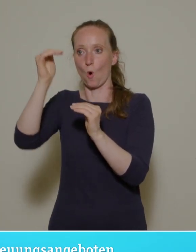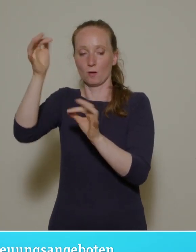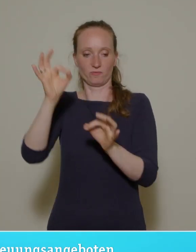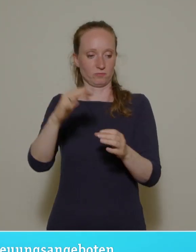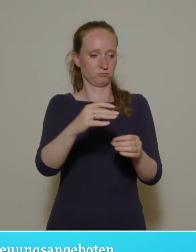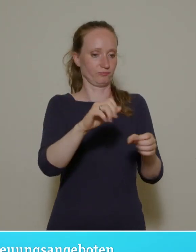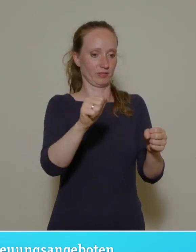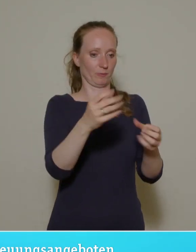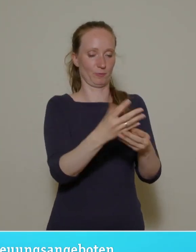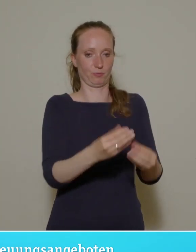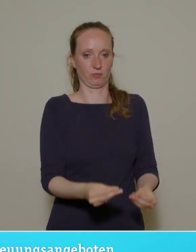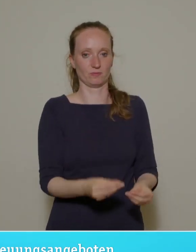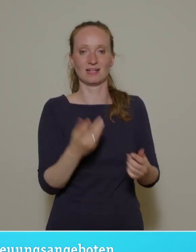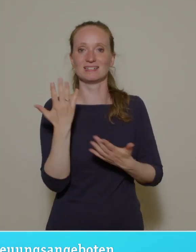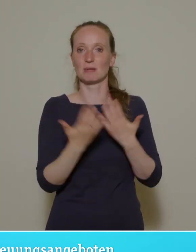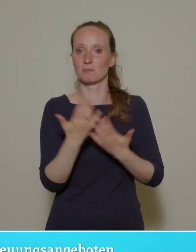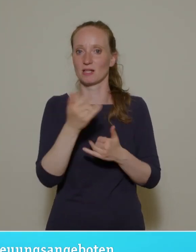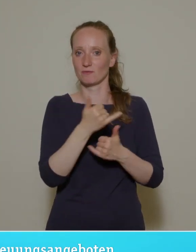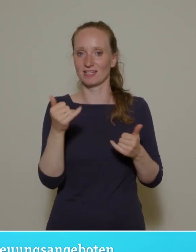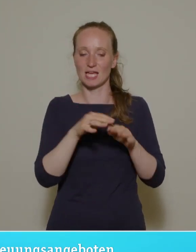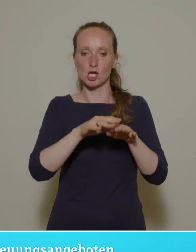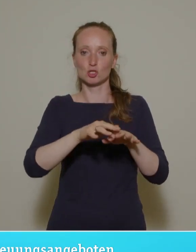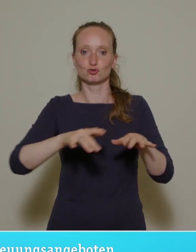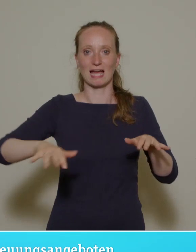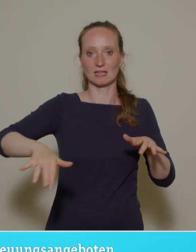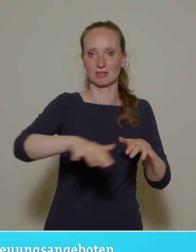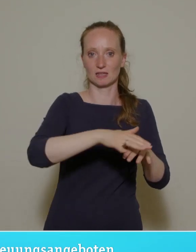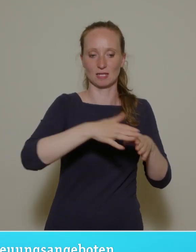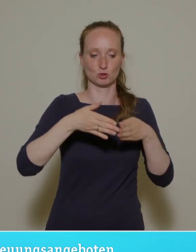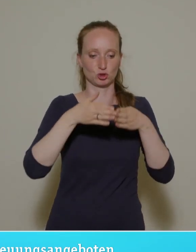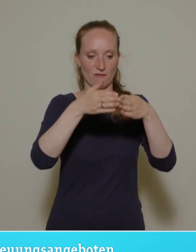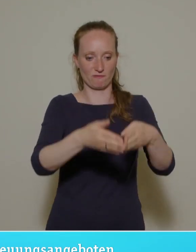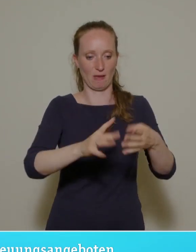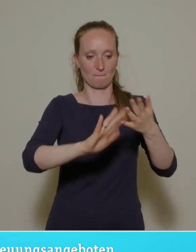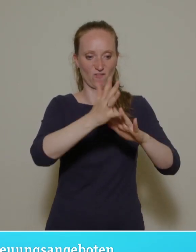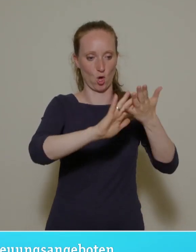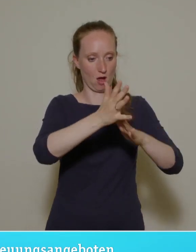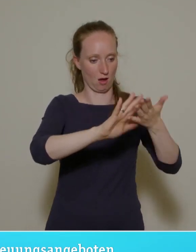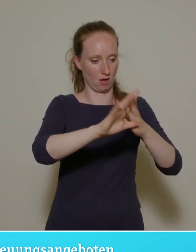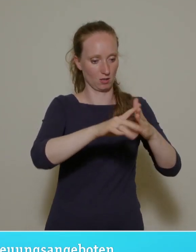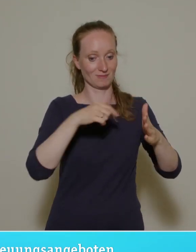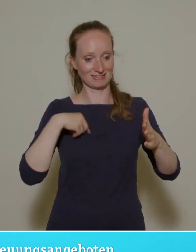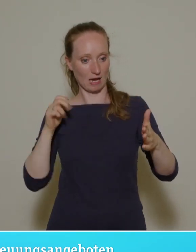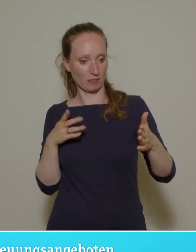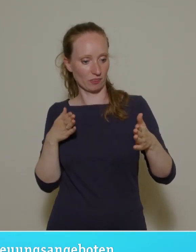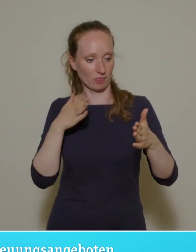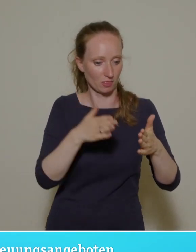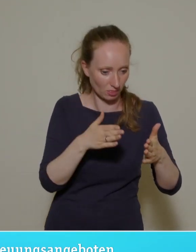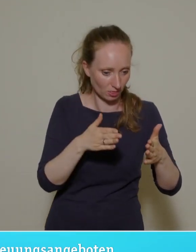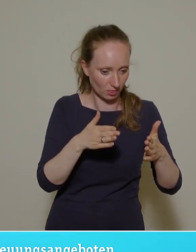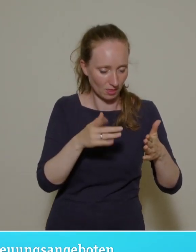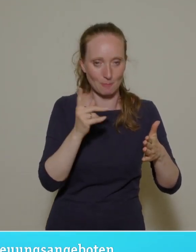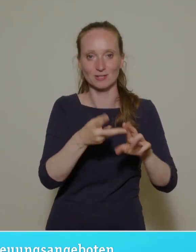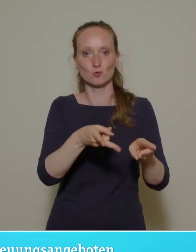Strand abbrennt. Man kann zwar hin, aber man kann nicht mehr zurück. Deswegen ist es uns sehr wichtig, dass wir an dieser Stelle